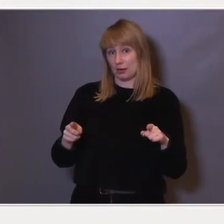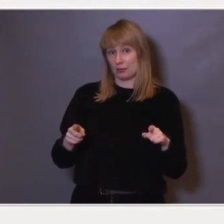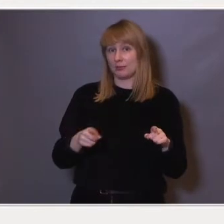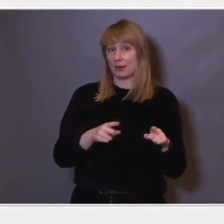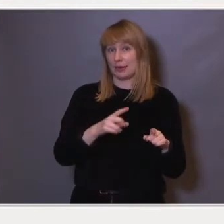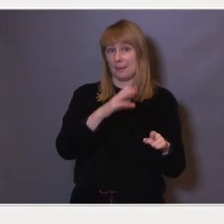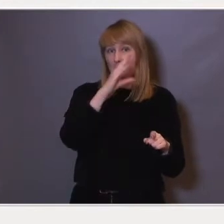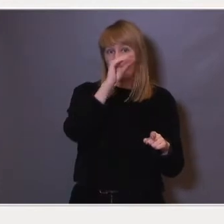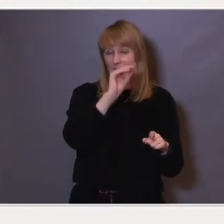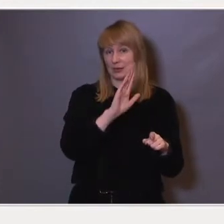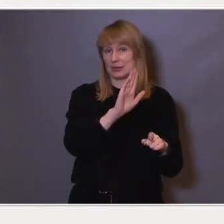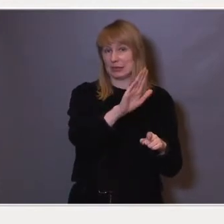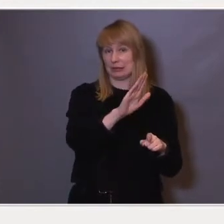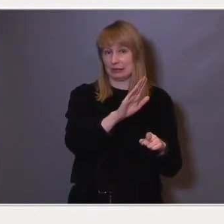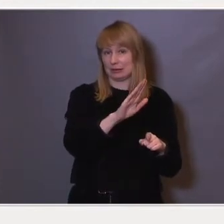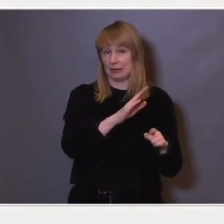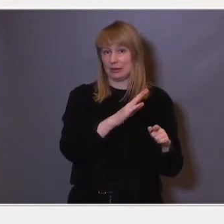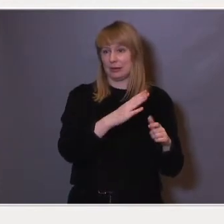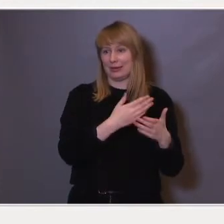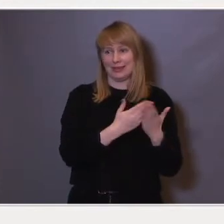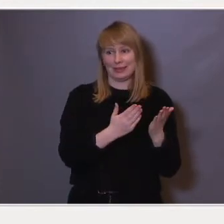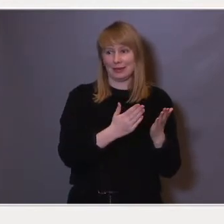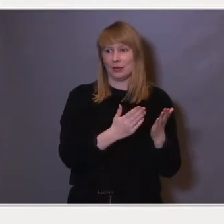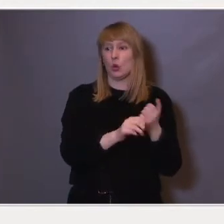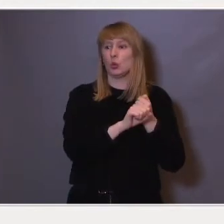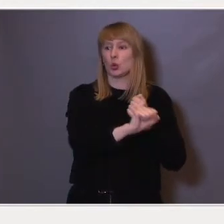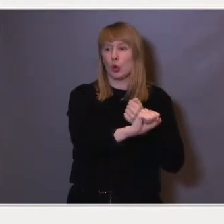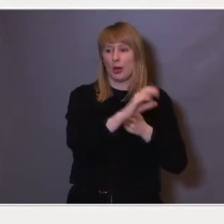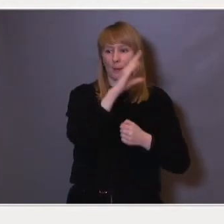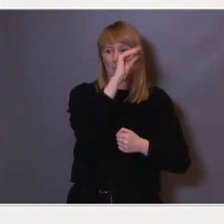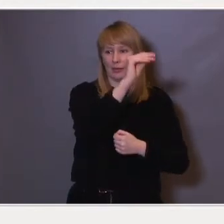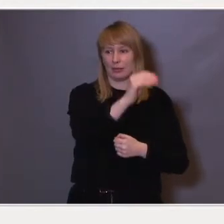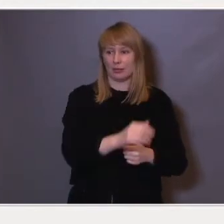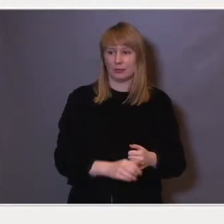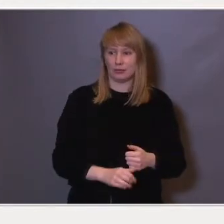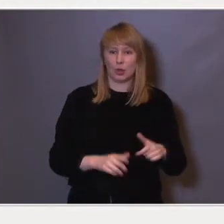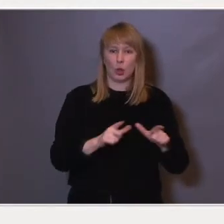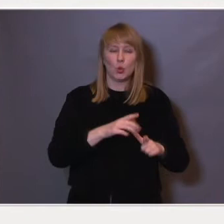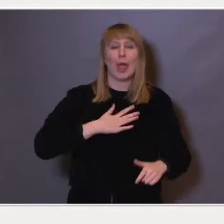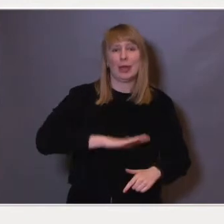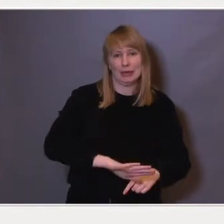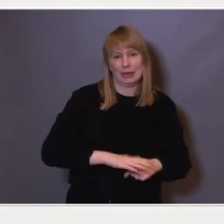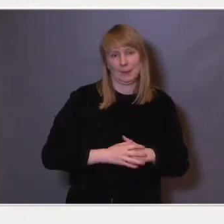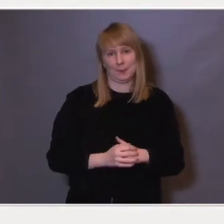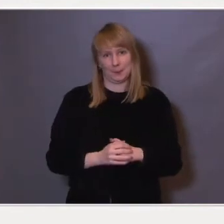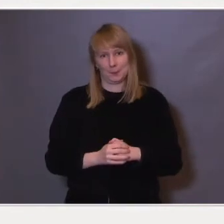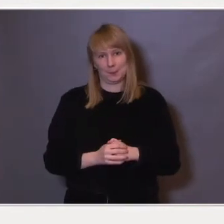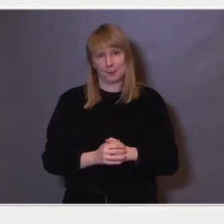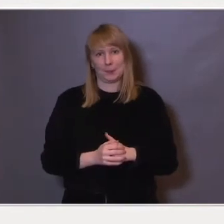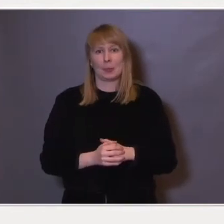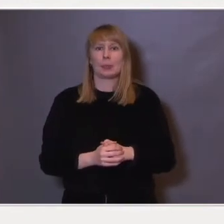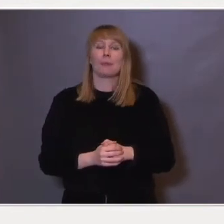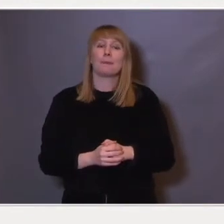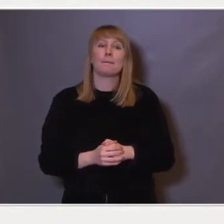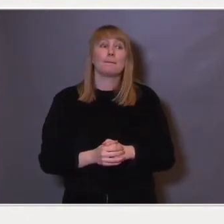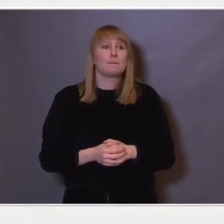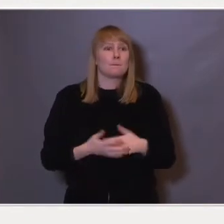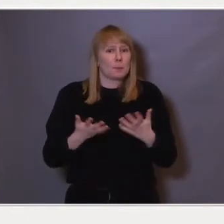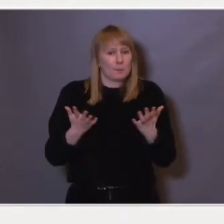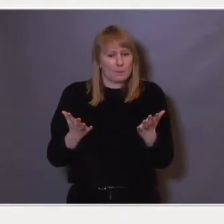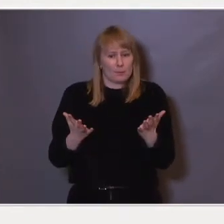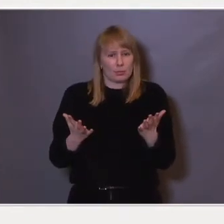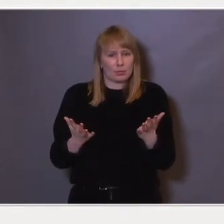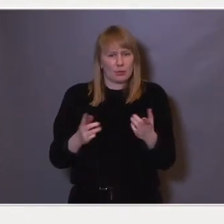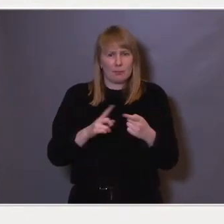disfavør. Og det på tross av at denne utviklingen har vært åpenbar gjennom nok så lang tid. Men hvordan